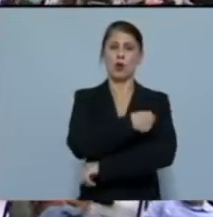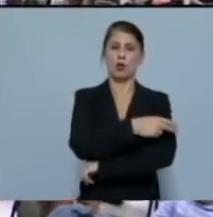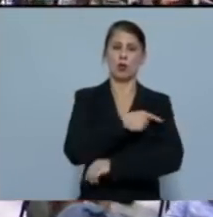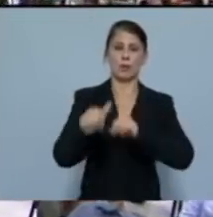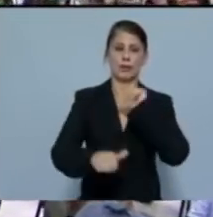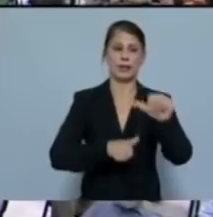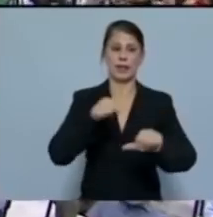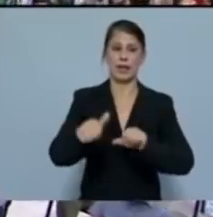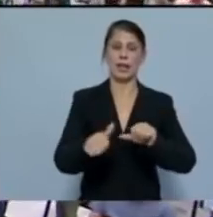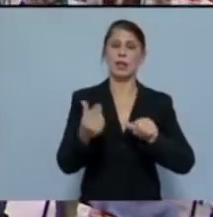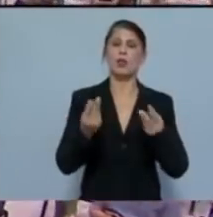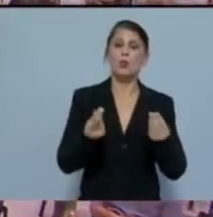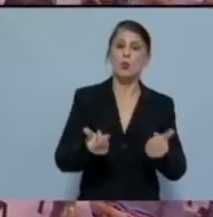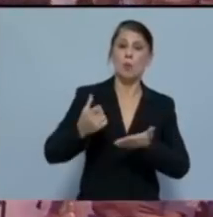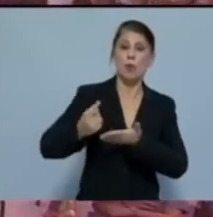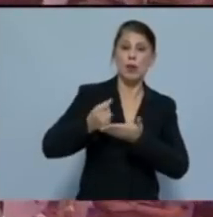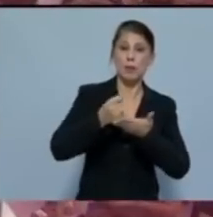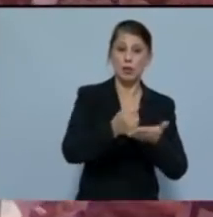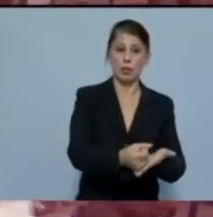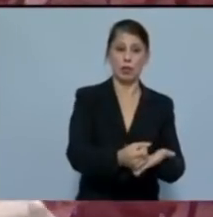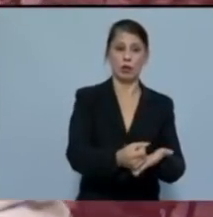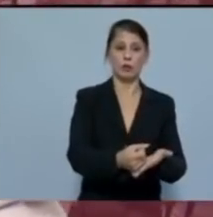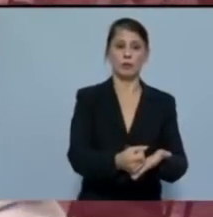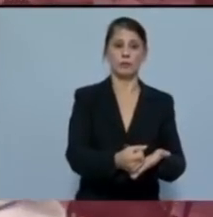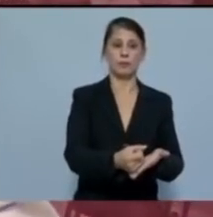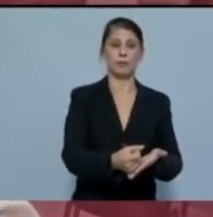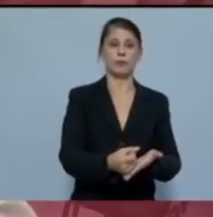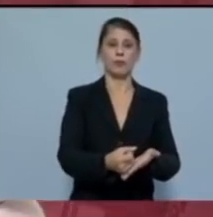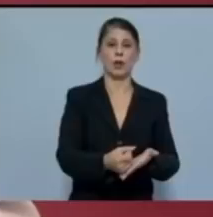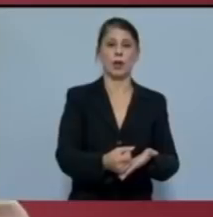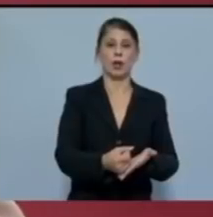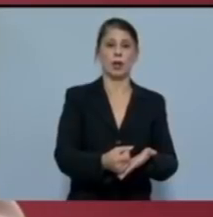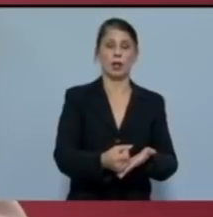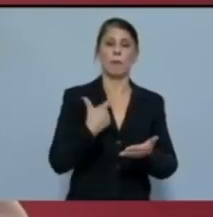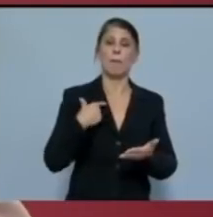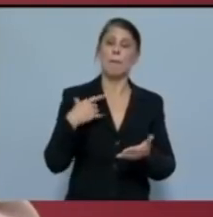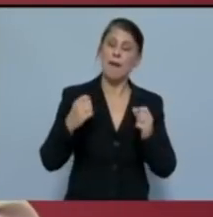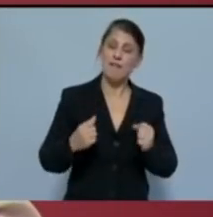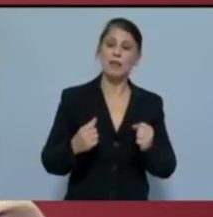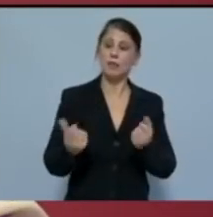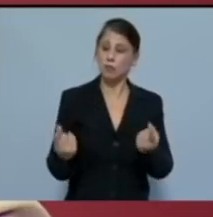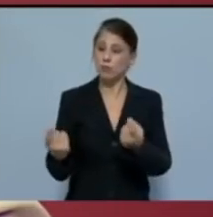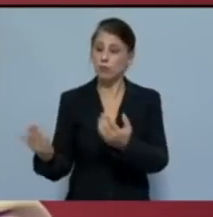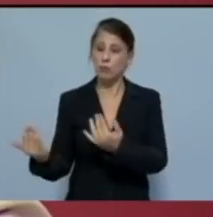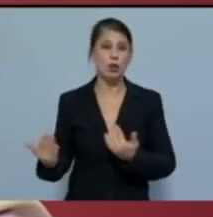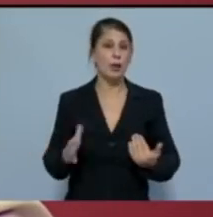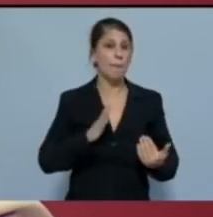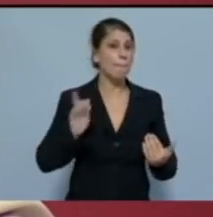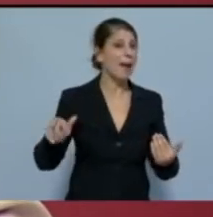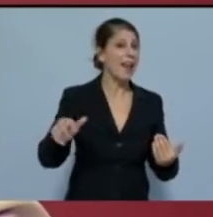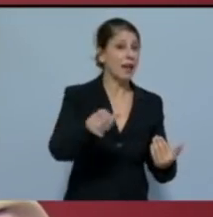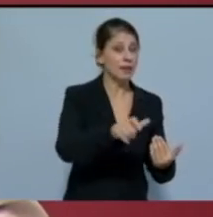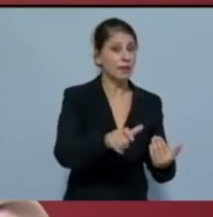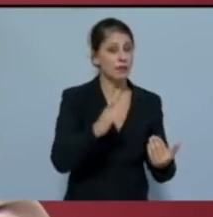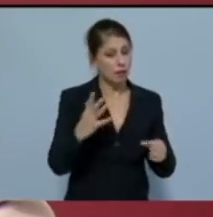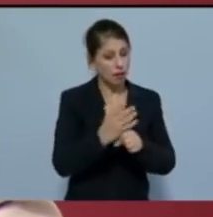αλλαγή του τρόπου χρηματοδότησης με βάση την ικανότητα προσέλκυσης πελατών και την επίτευξη